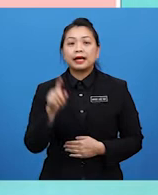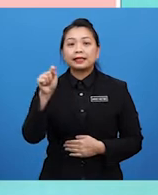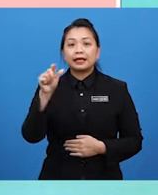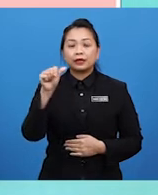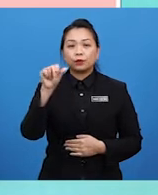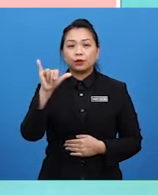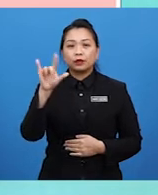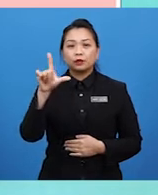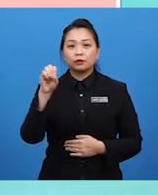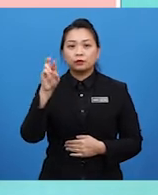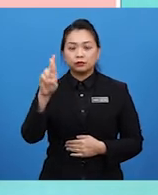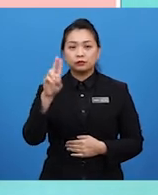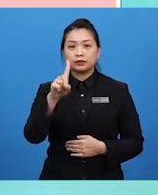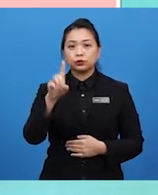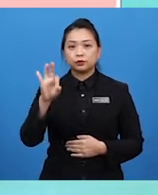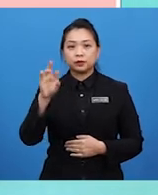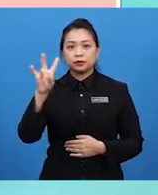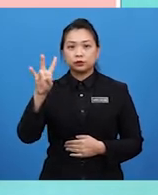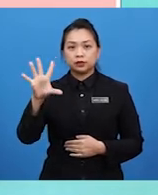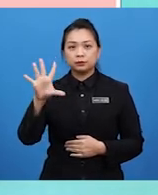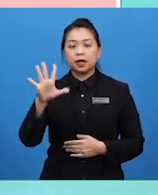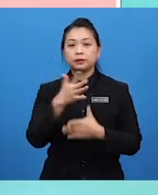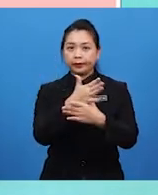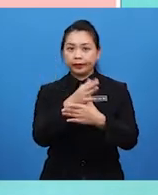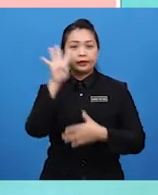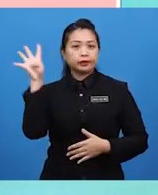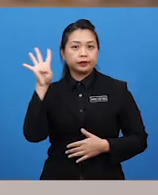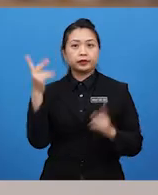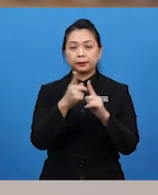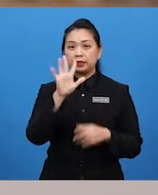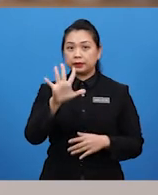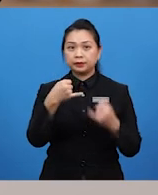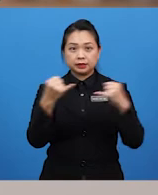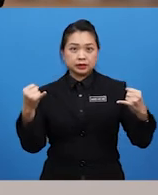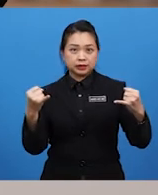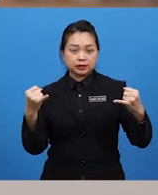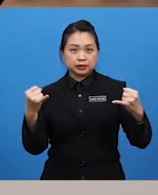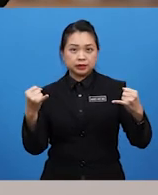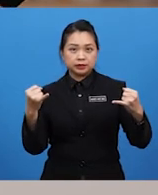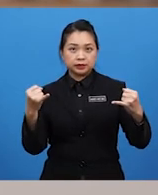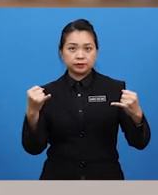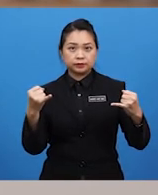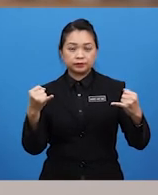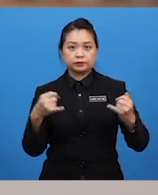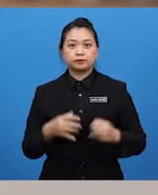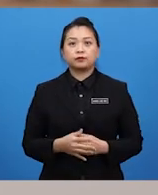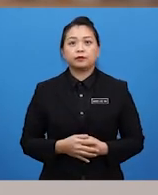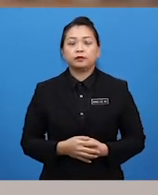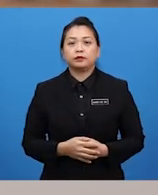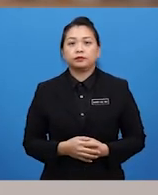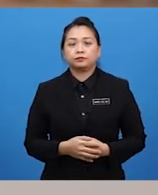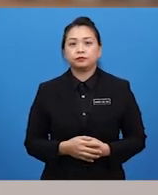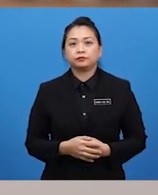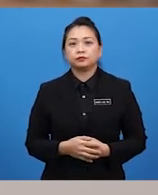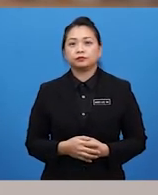1975 ada membahagikan kreativiti kepada lima jenis. Nak tahu tak, Cikgu Dons? Ya, Saya sangat teruja. Ya,